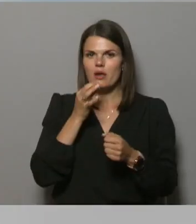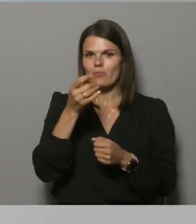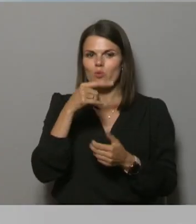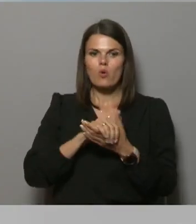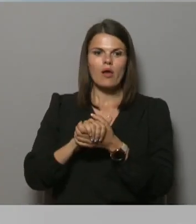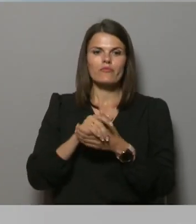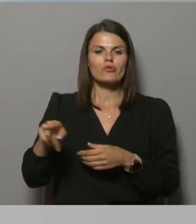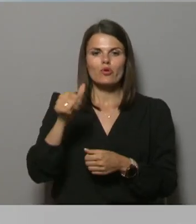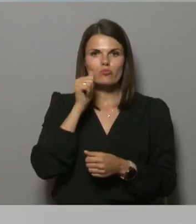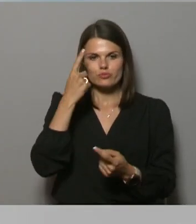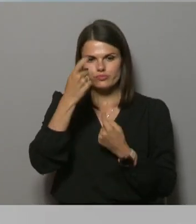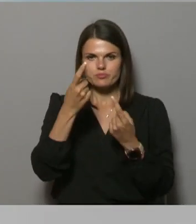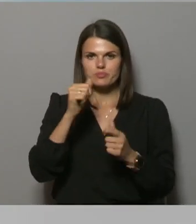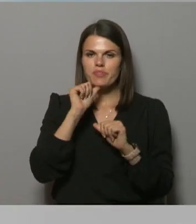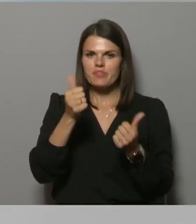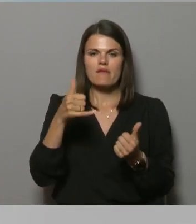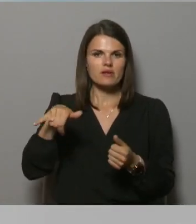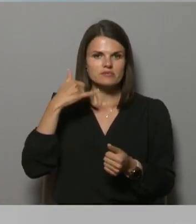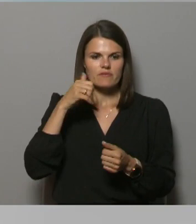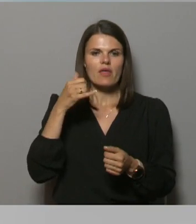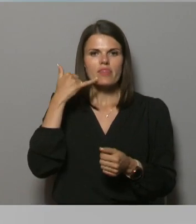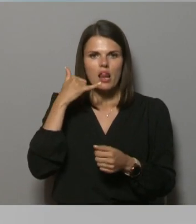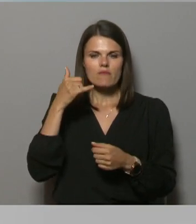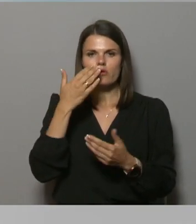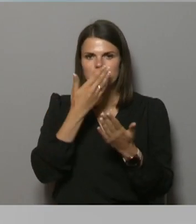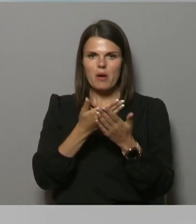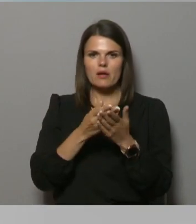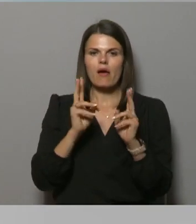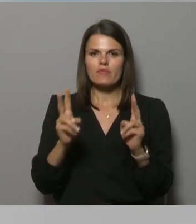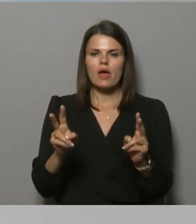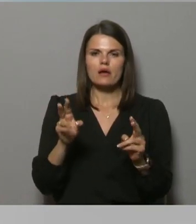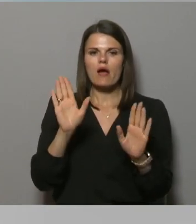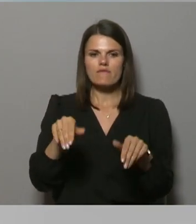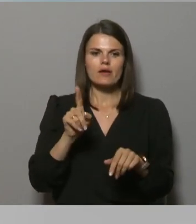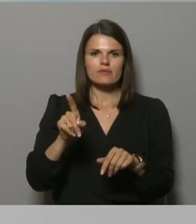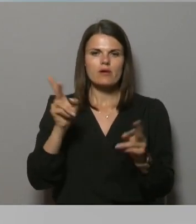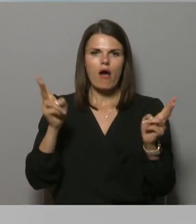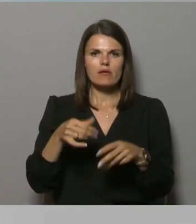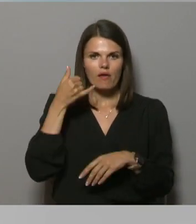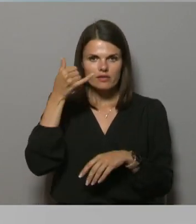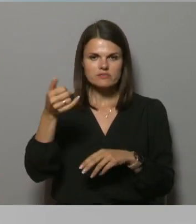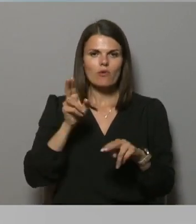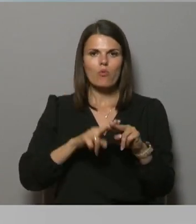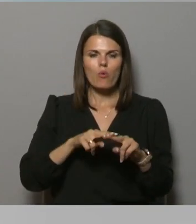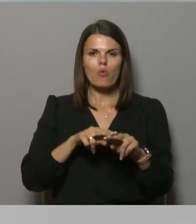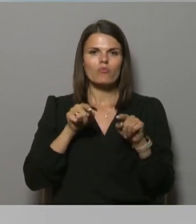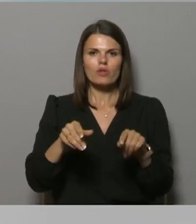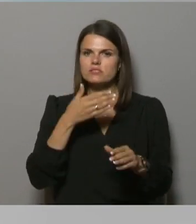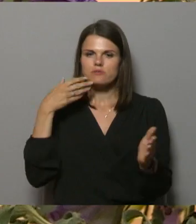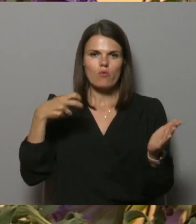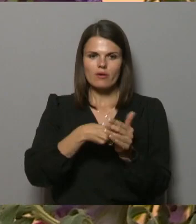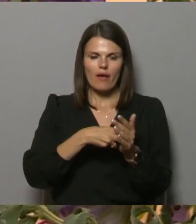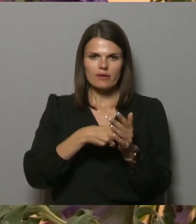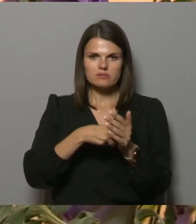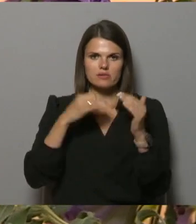regulāri pienāk īziņas, ka Daci nevar sazvanīt. Telefons dienā rāda, ka pieejami tikai ārkārtas zvani un ka tas nav reģistrāts stīklā.